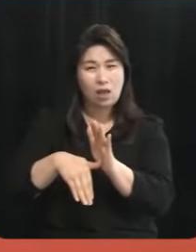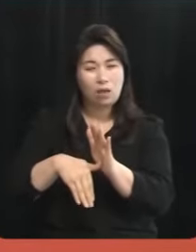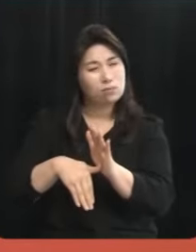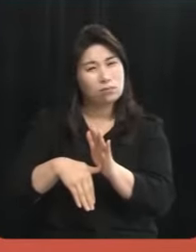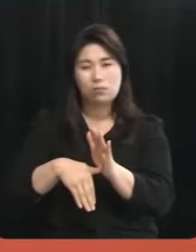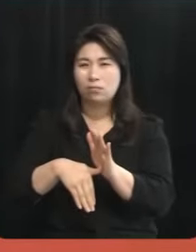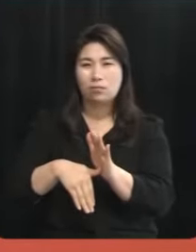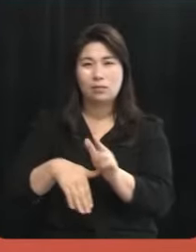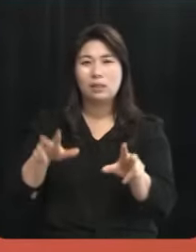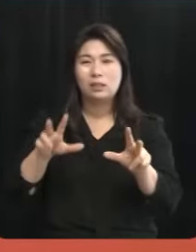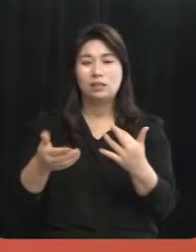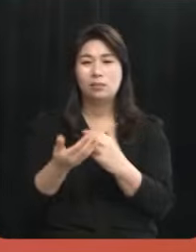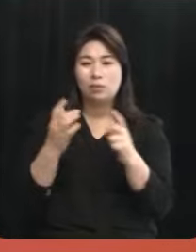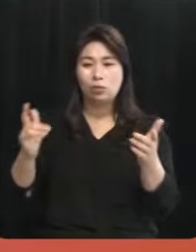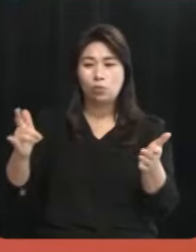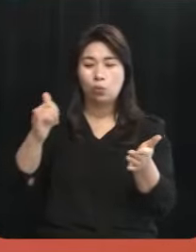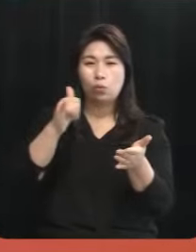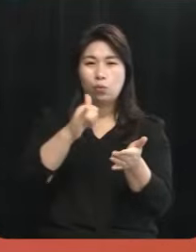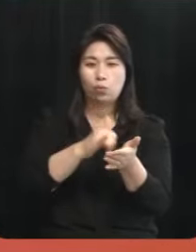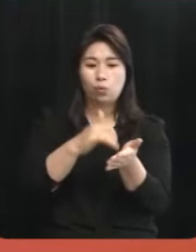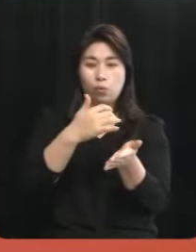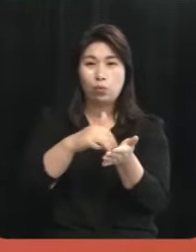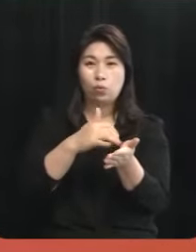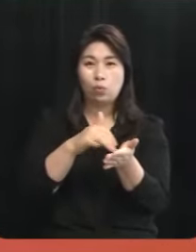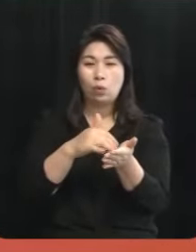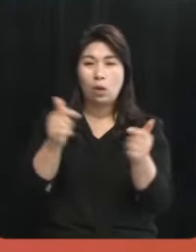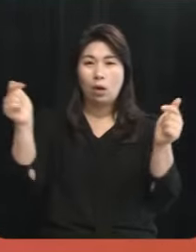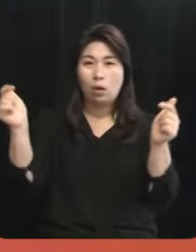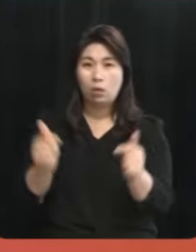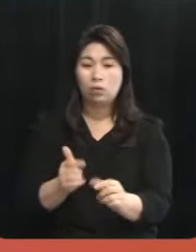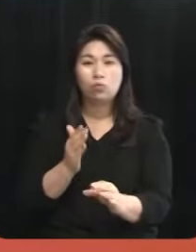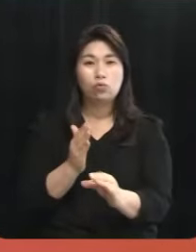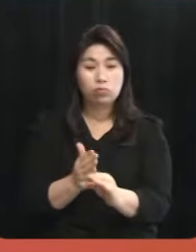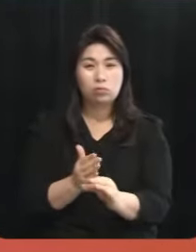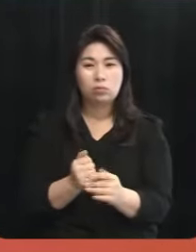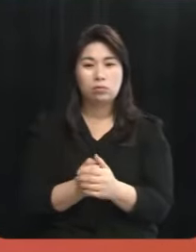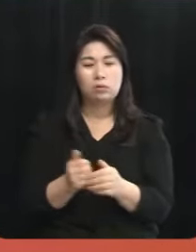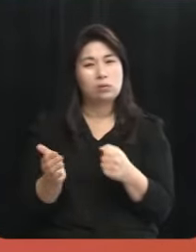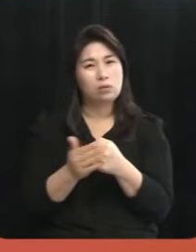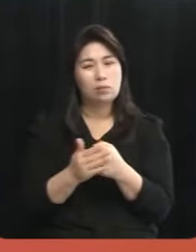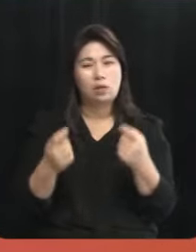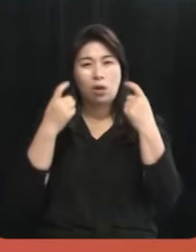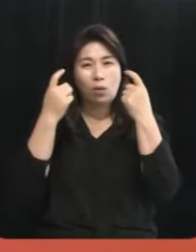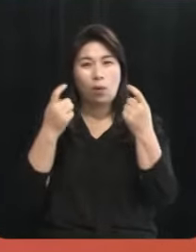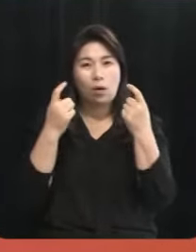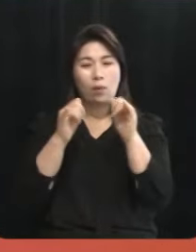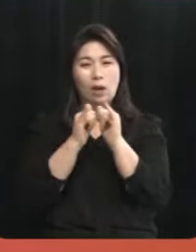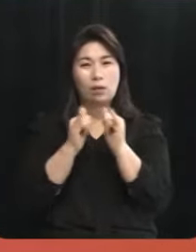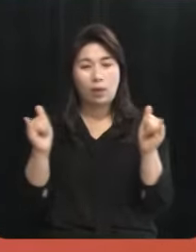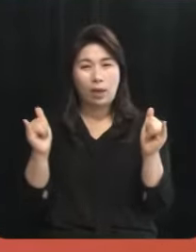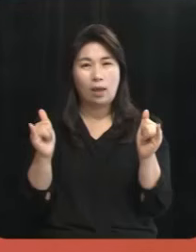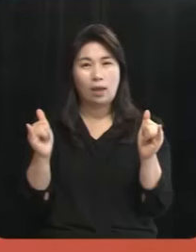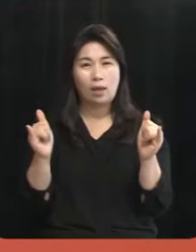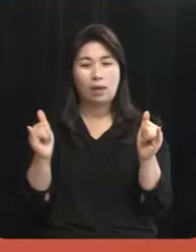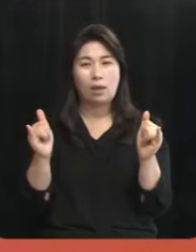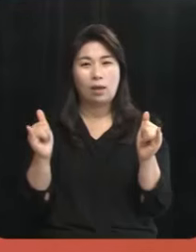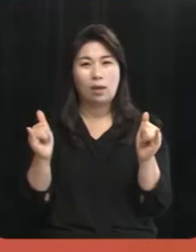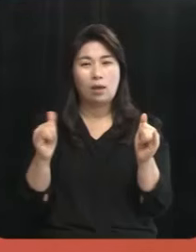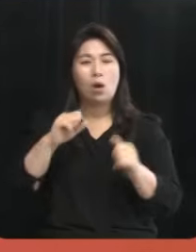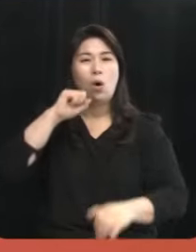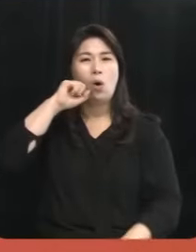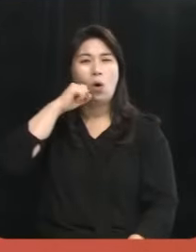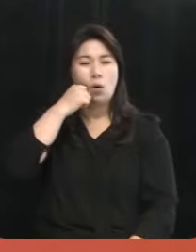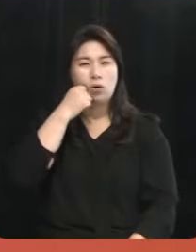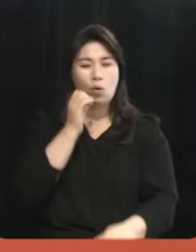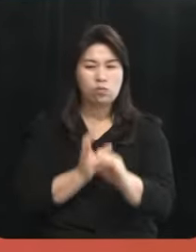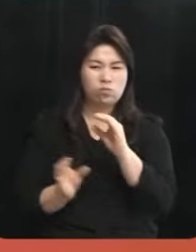제주를 방문하는 관광객 수가 급감하고 있습니다 따라서 관광객 관광업계에 어려움이